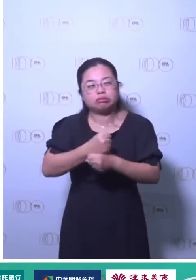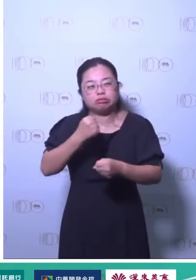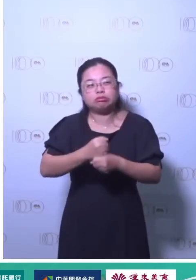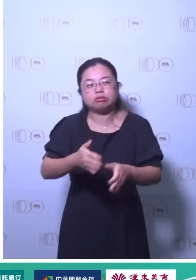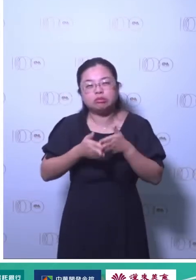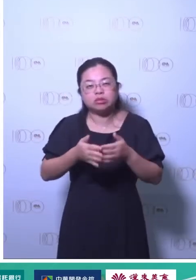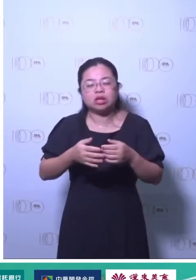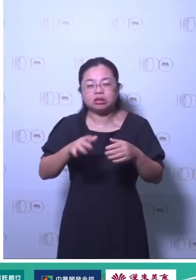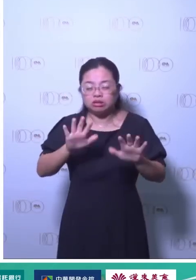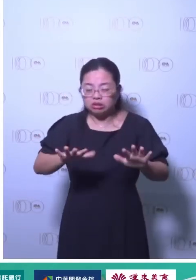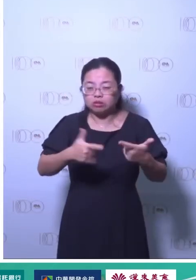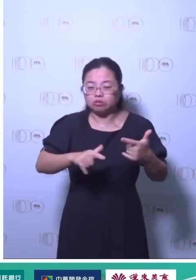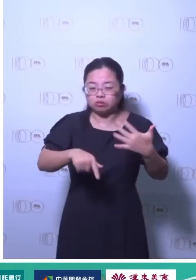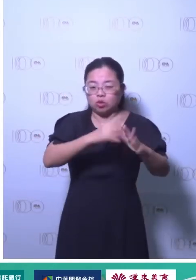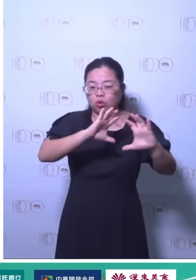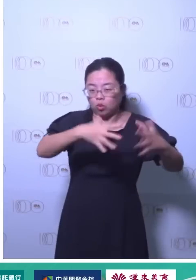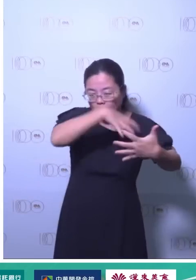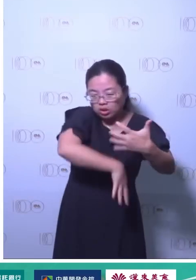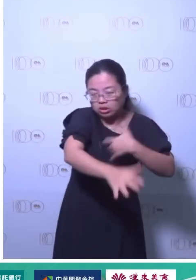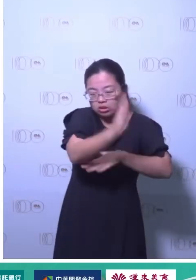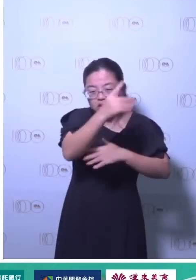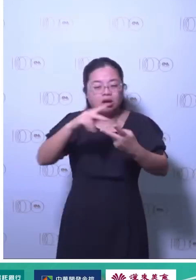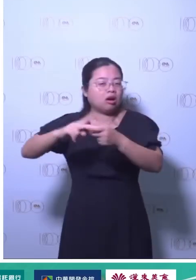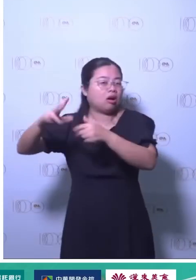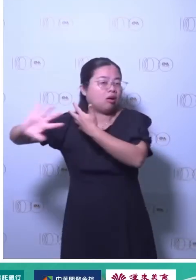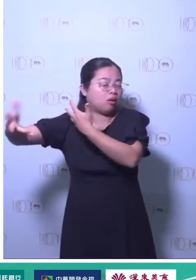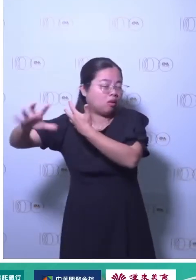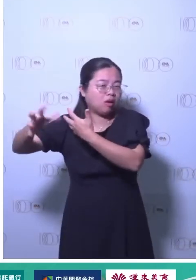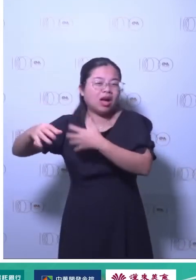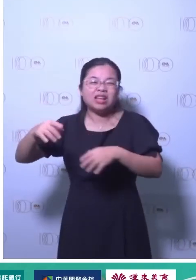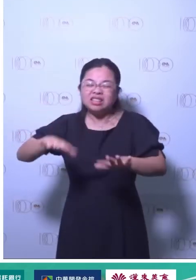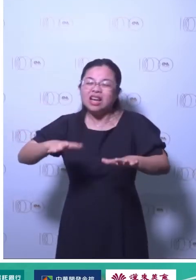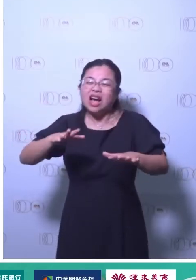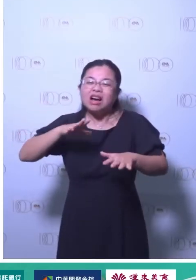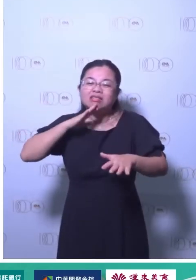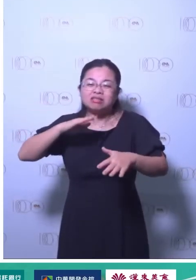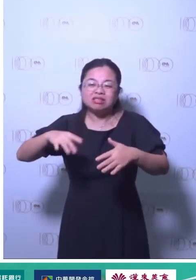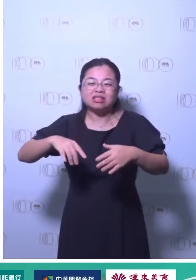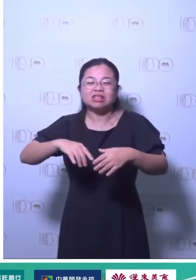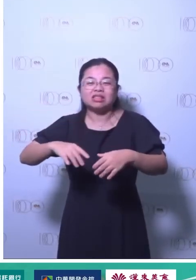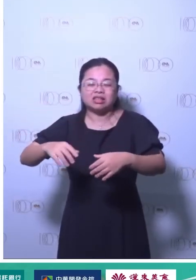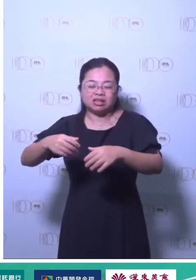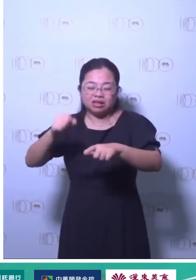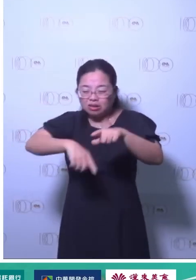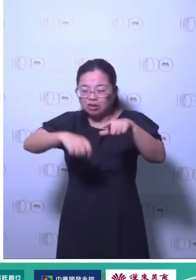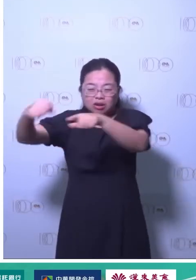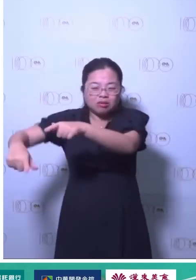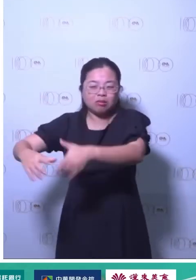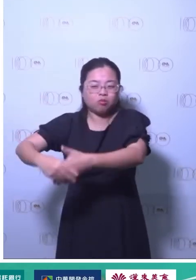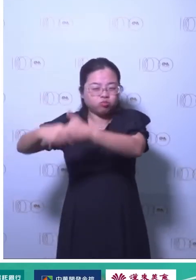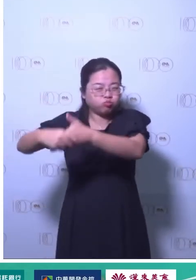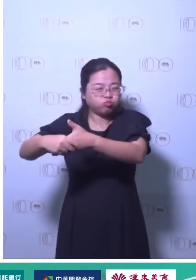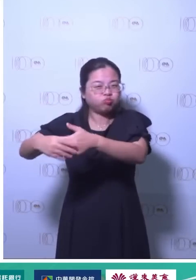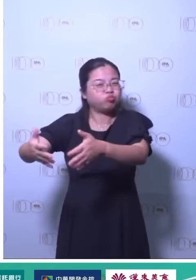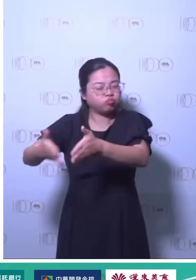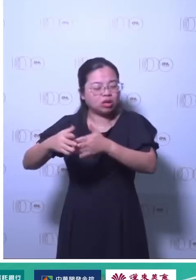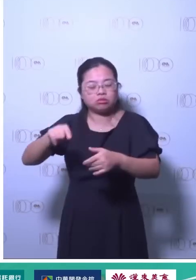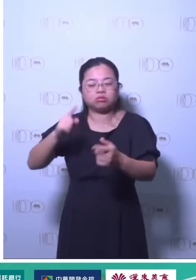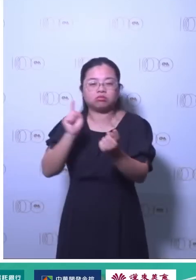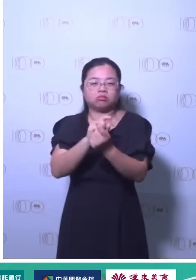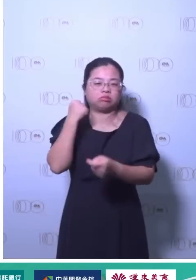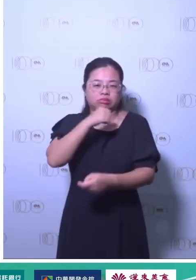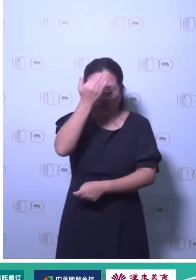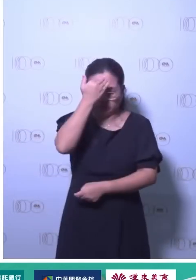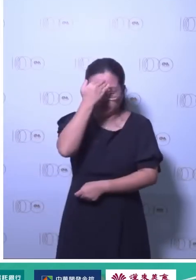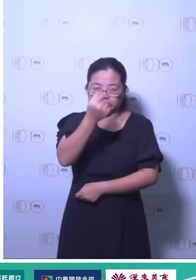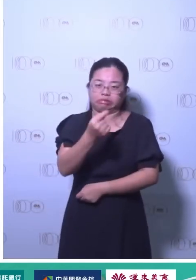带进去就拖下水他自己做之外他还叫说他供应链全部一起做所以我们现在做生意比较麻烦其实不一定是